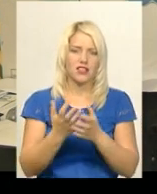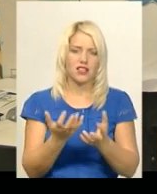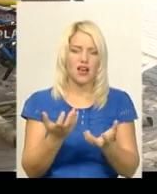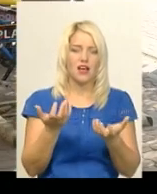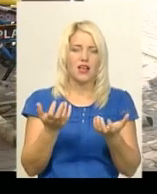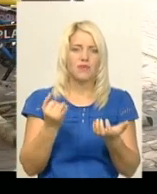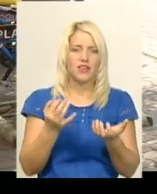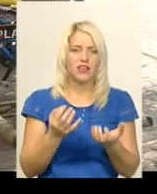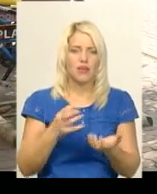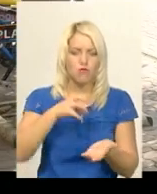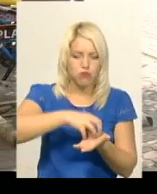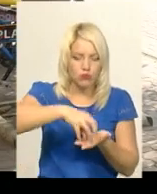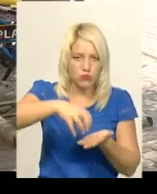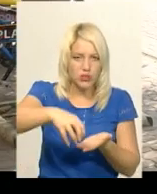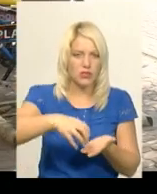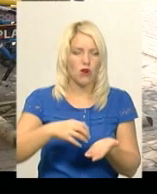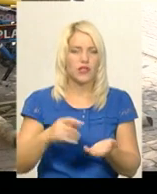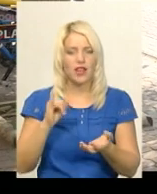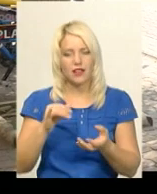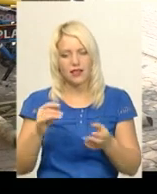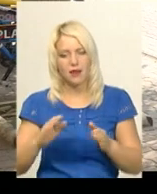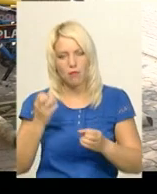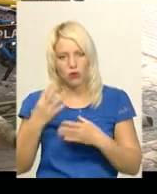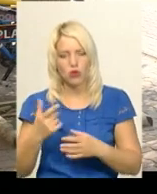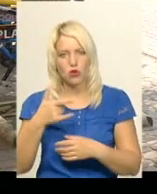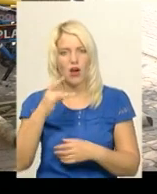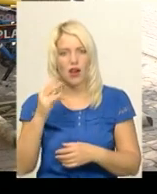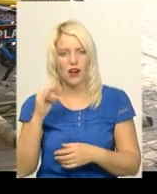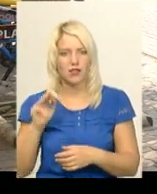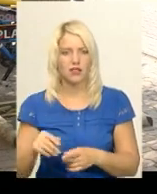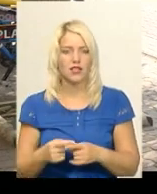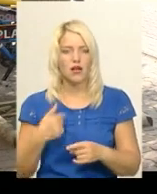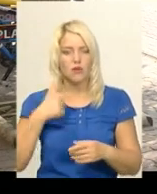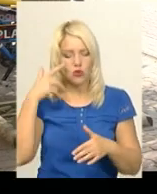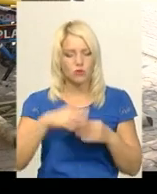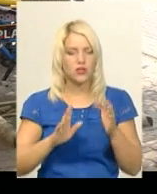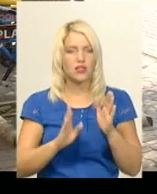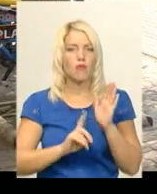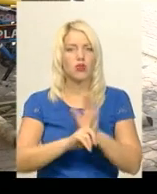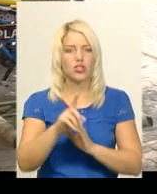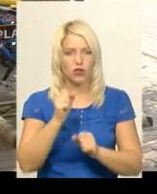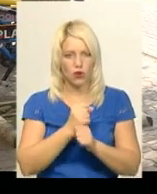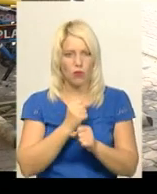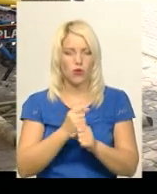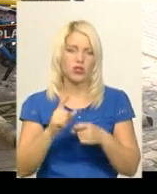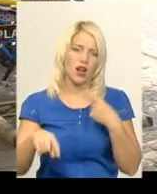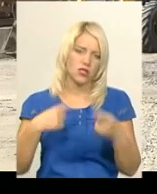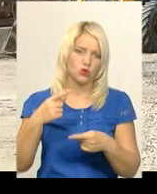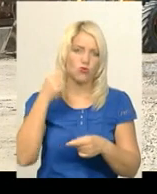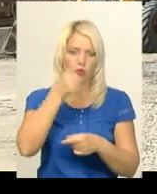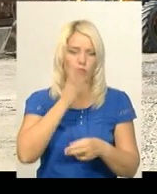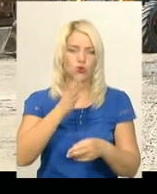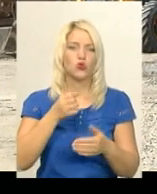гранітна. Ми розуміємо, що цього року розпочнемо тільки роботи, наступного року, думаю, до Дня міста він буде завершений.